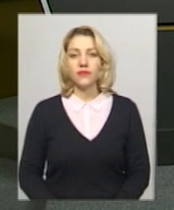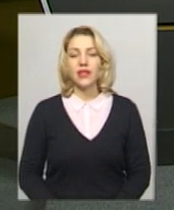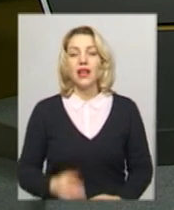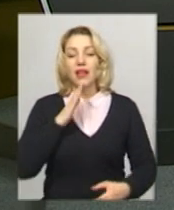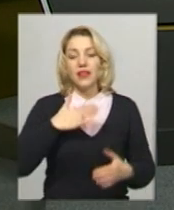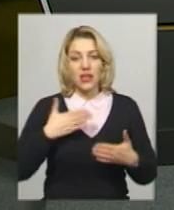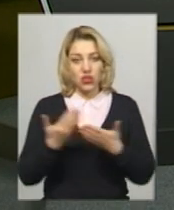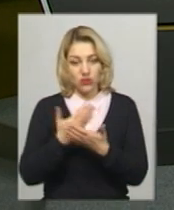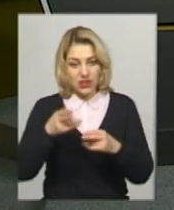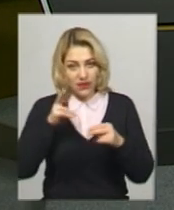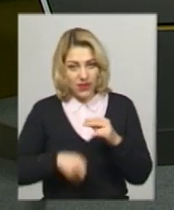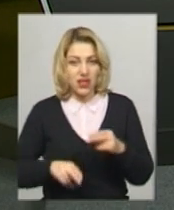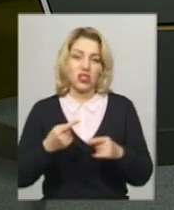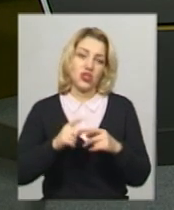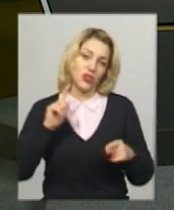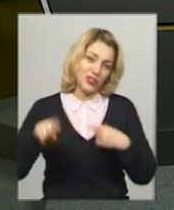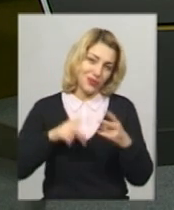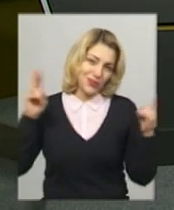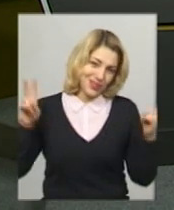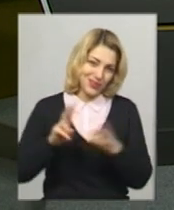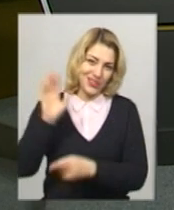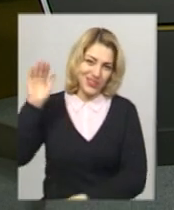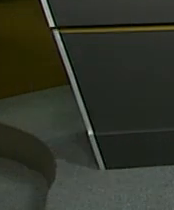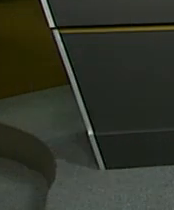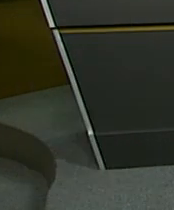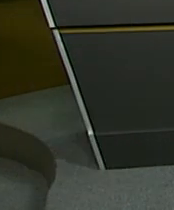Наш випуск завершено. Зустрінемося о 20.30.